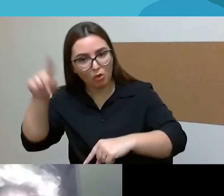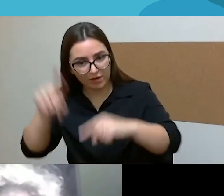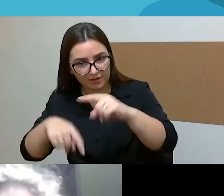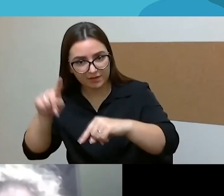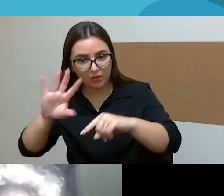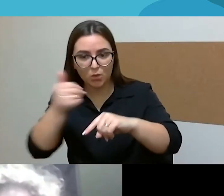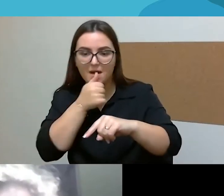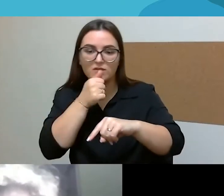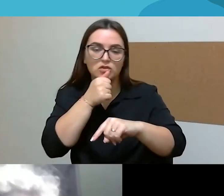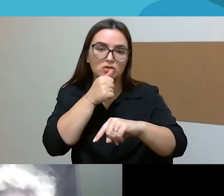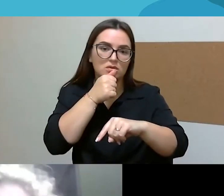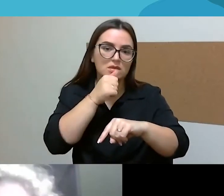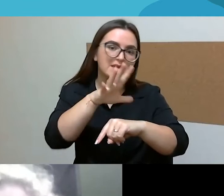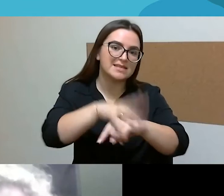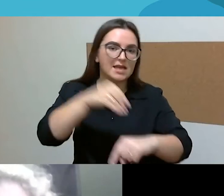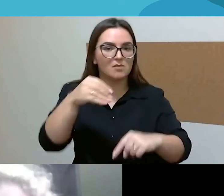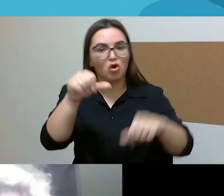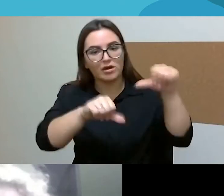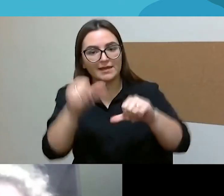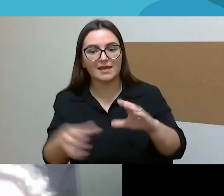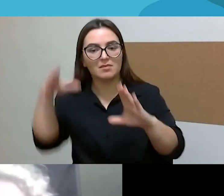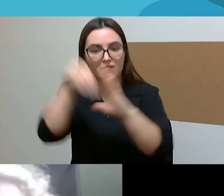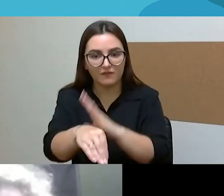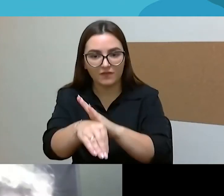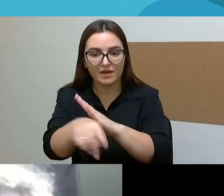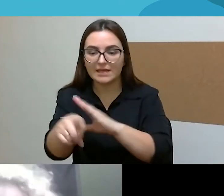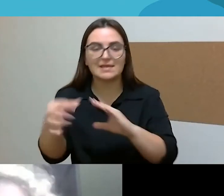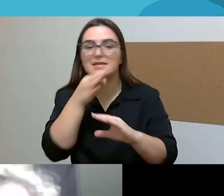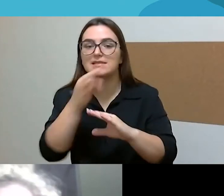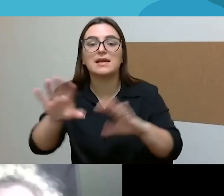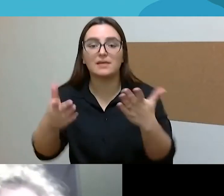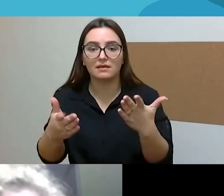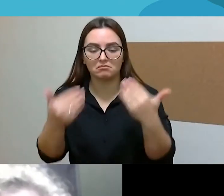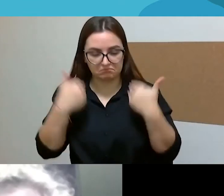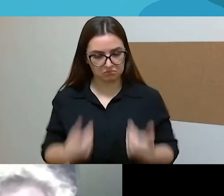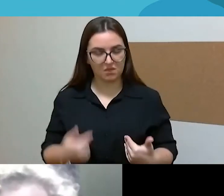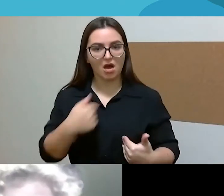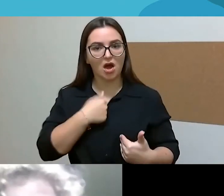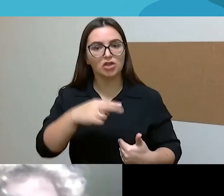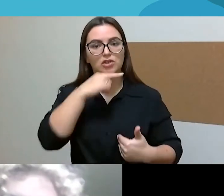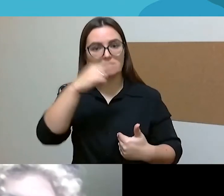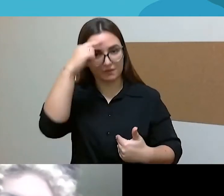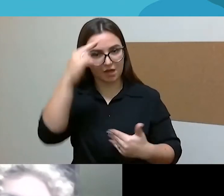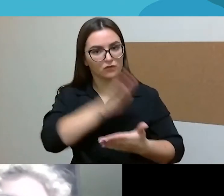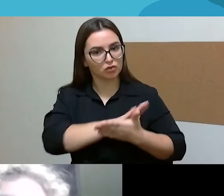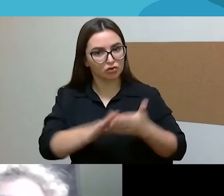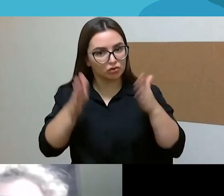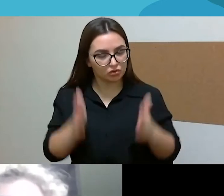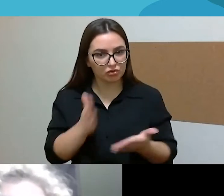rinkimus labai dažnai akcentuodavo tai, kad jie yra tėvai. Galugaliai mes prisimenam ir tą,